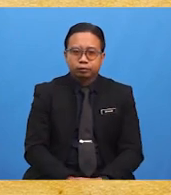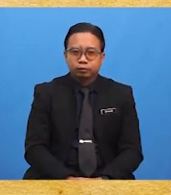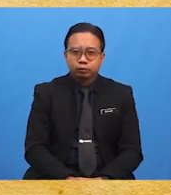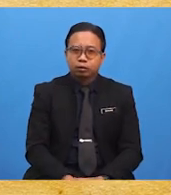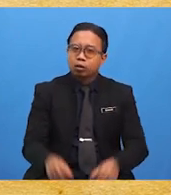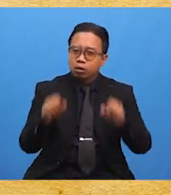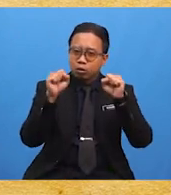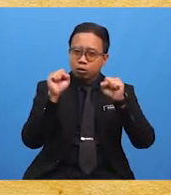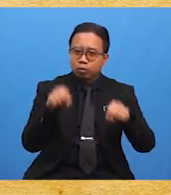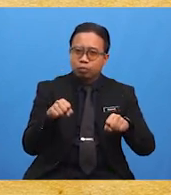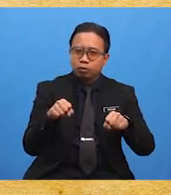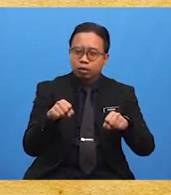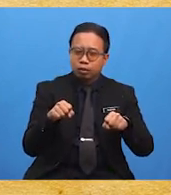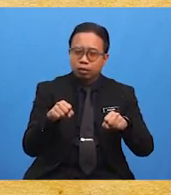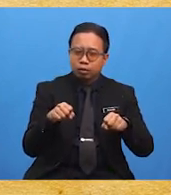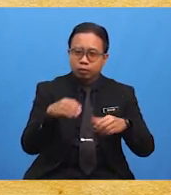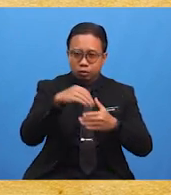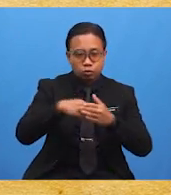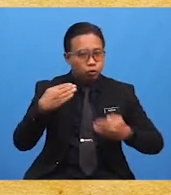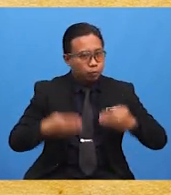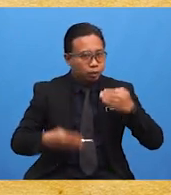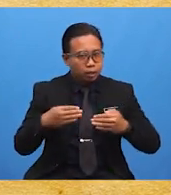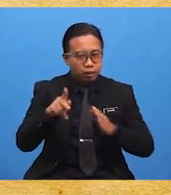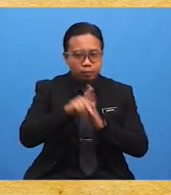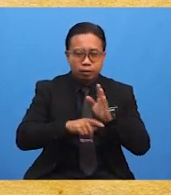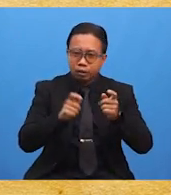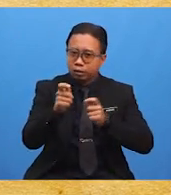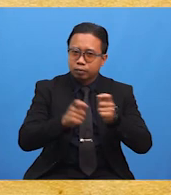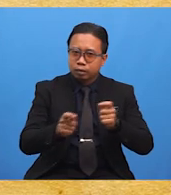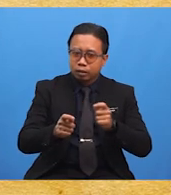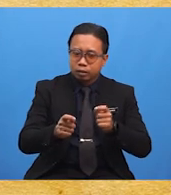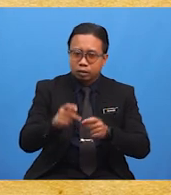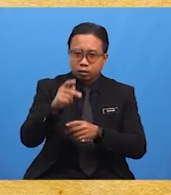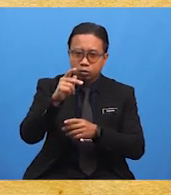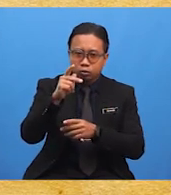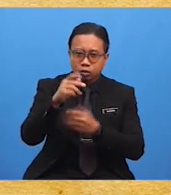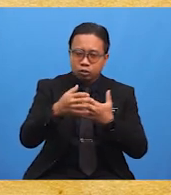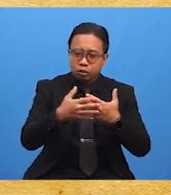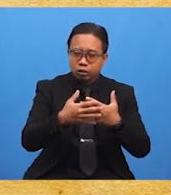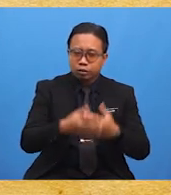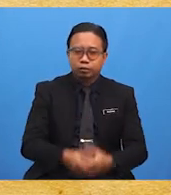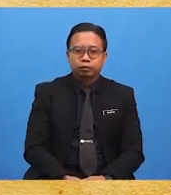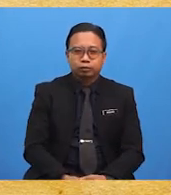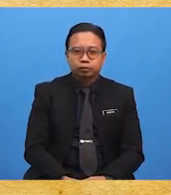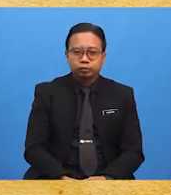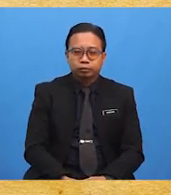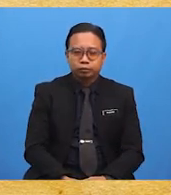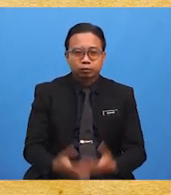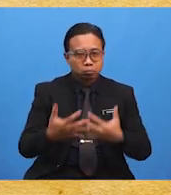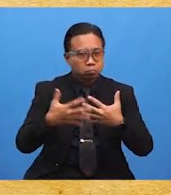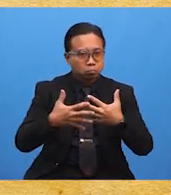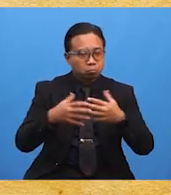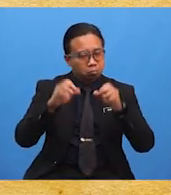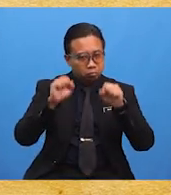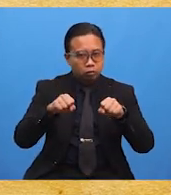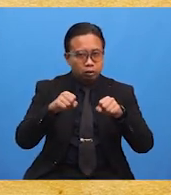melanjutkan pelajaran dalam bidang pentadbiran dan kejuruteraan. Selain itu, satu